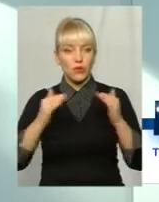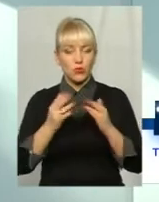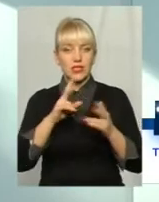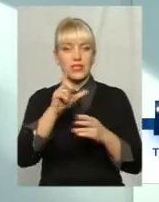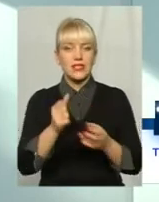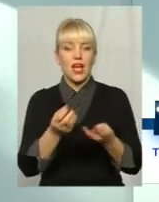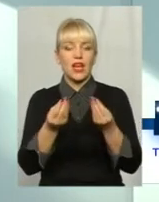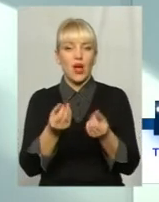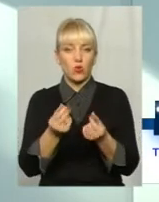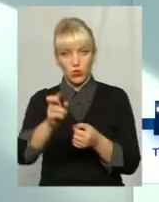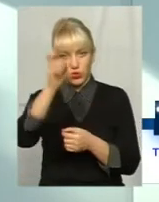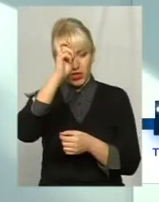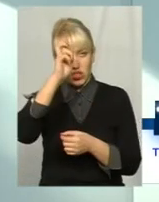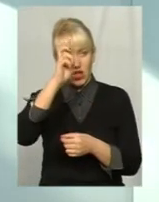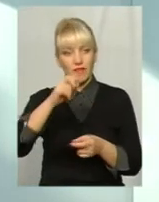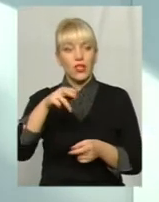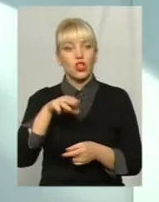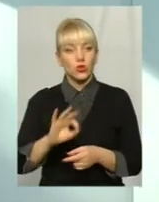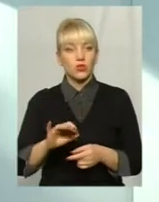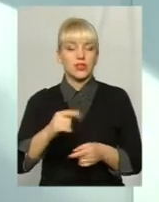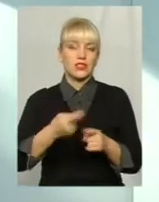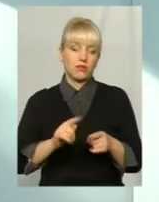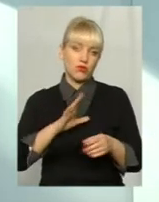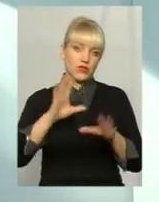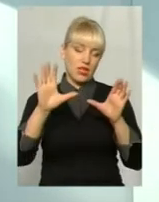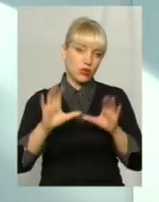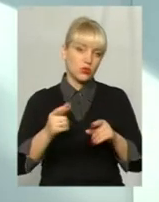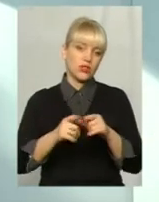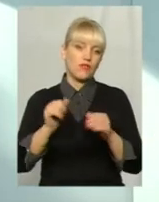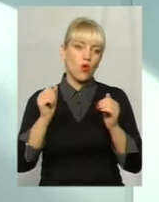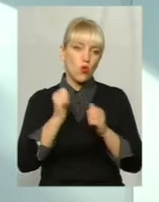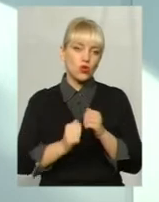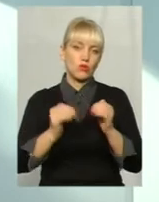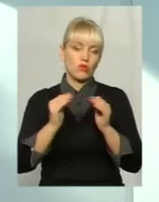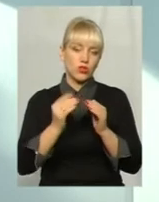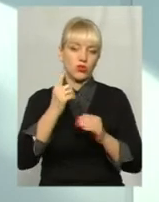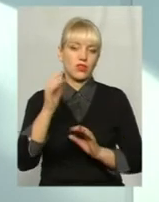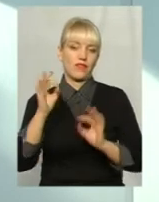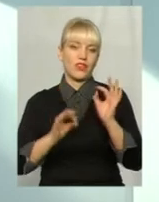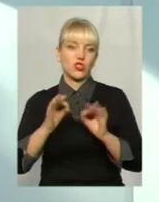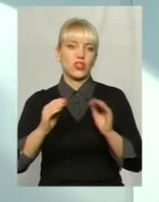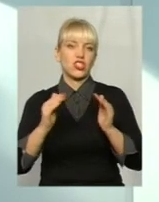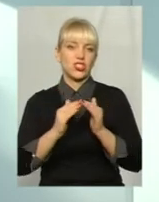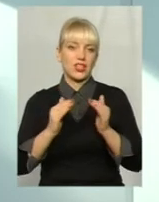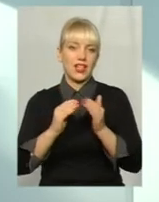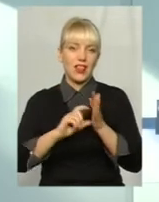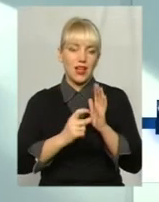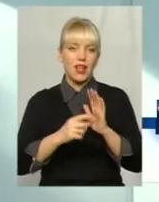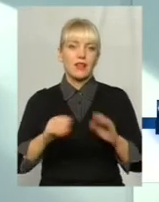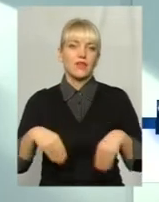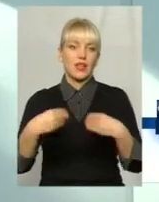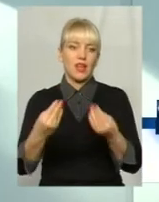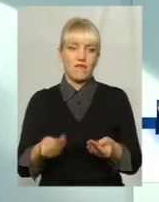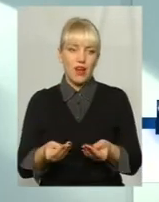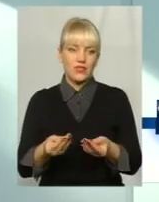державних капітальних вкладень, то є закон, і в кожному будинку один відсоток житла надавався